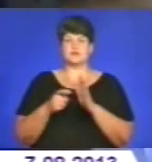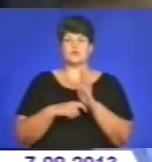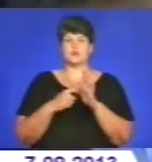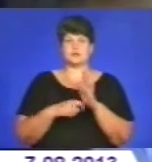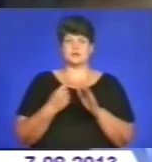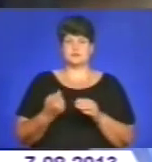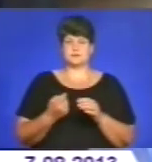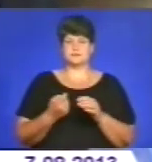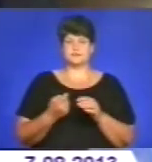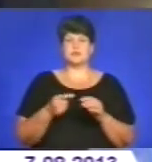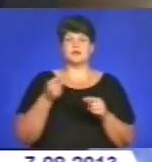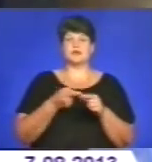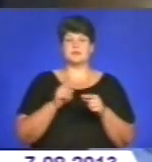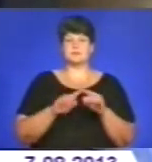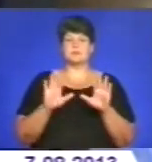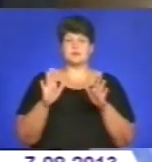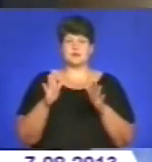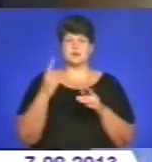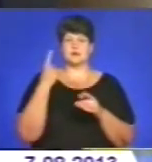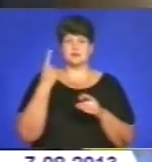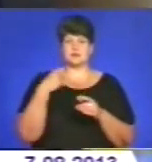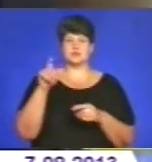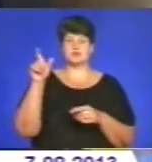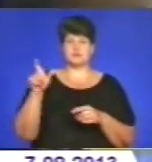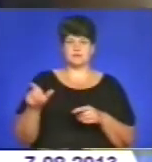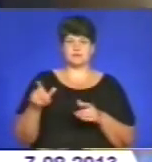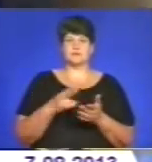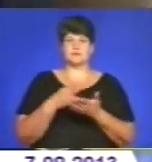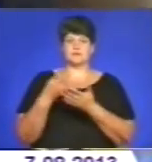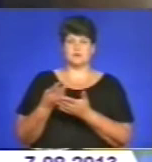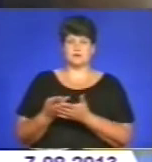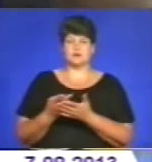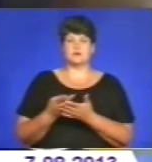На даний момент один пацієнт транспортуваний в ДОКТМУ.